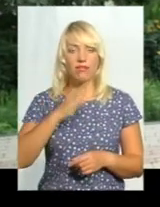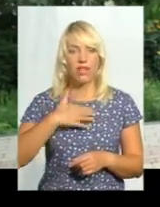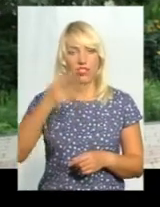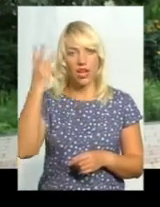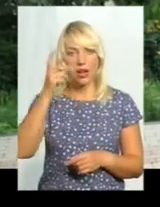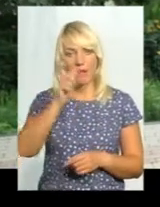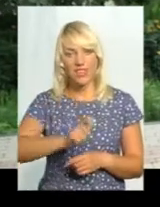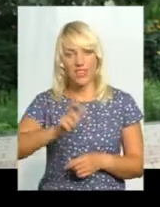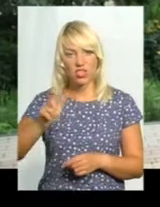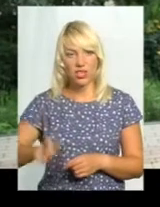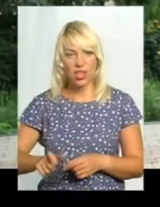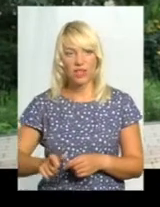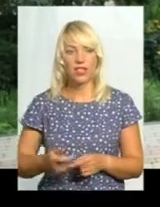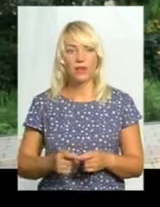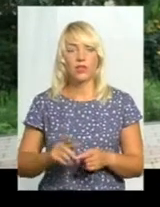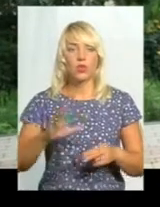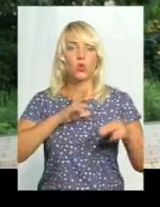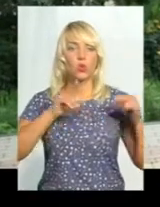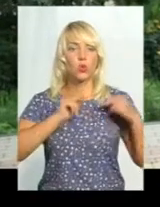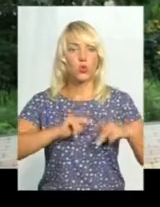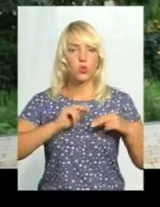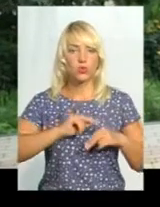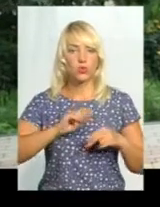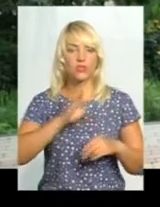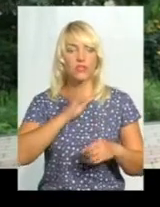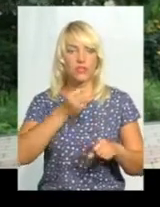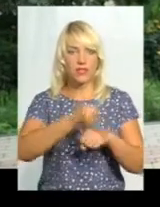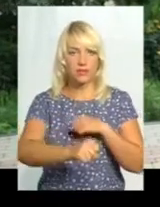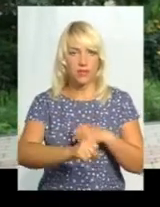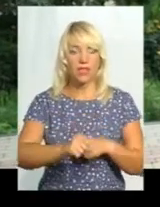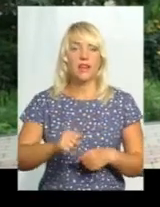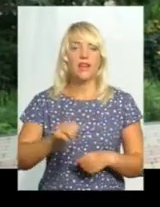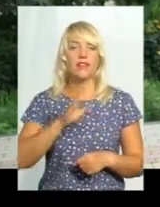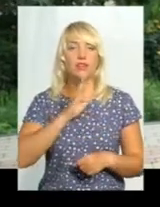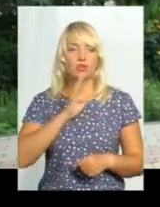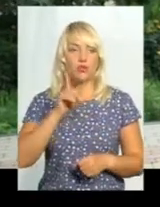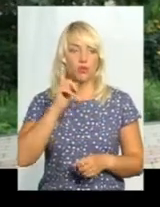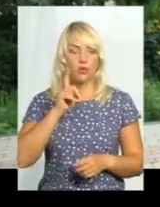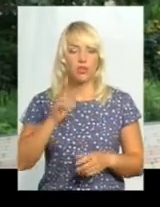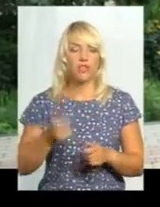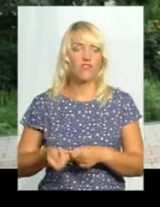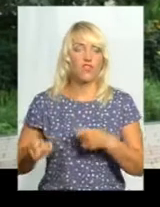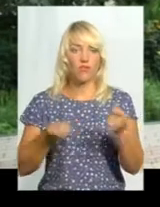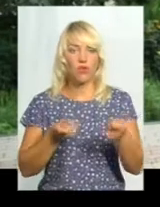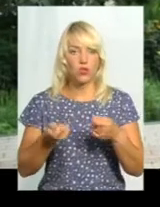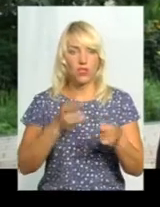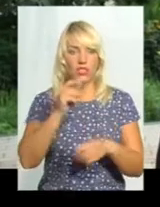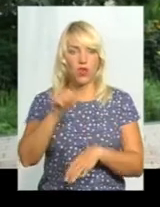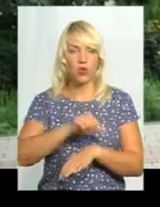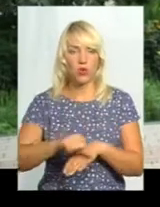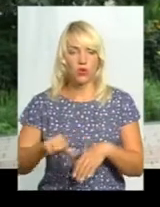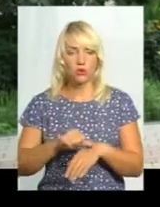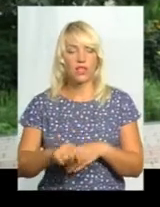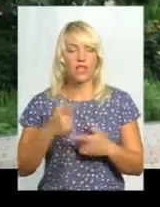загнали в трудову кабалу молоду дівчину і в подальшому її вивозили за кордон, де вона мала відпрацьовувати дані кошти.